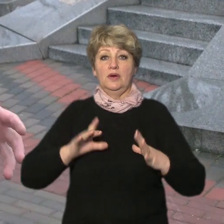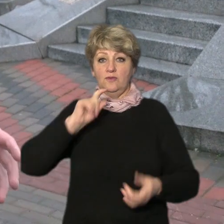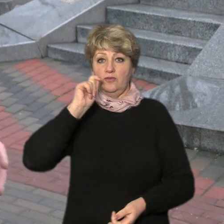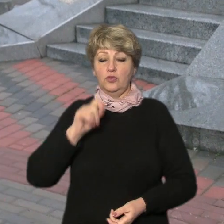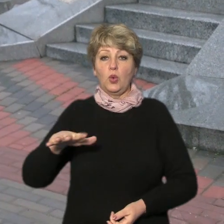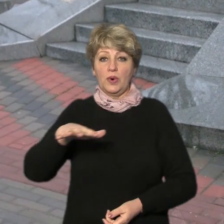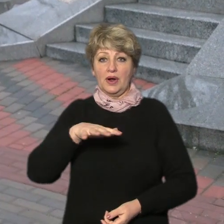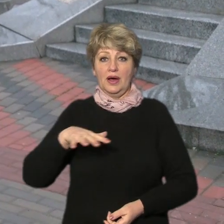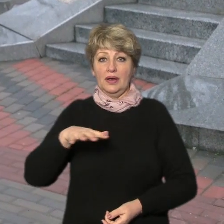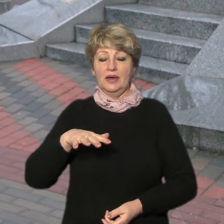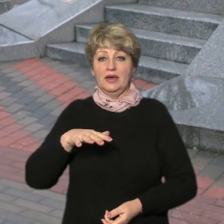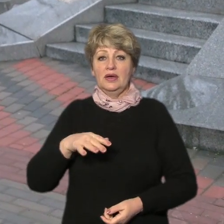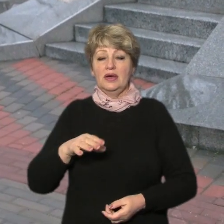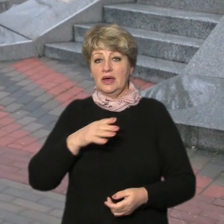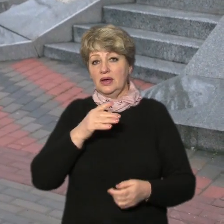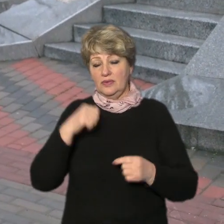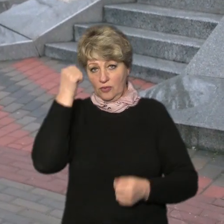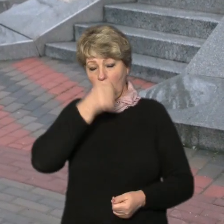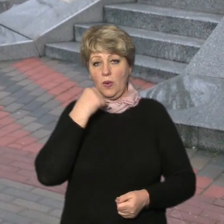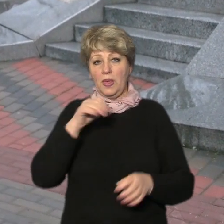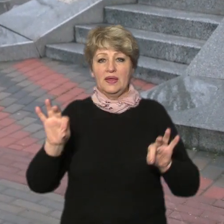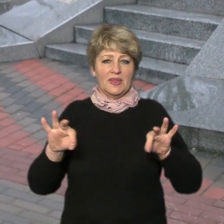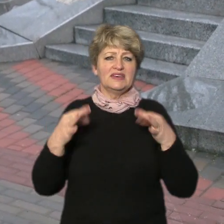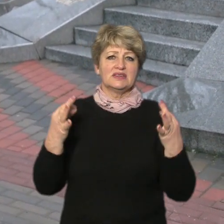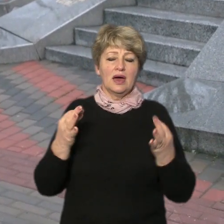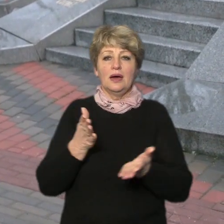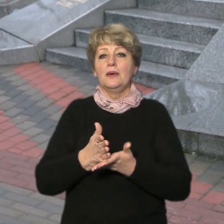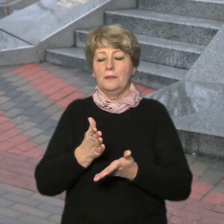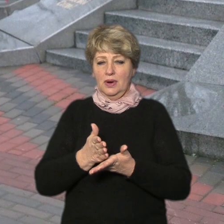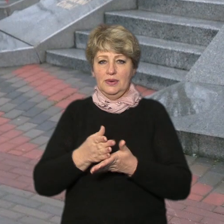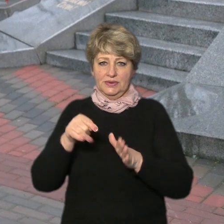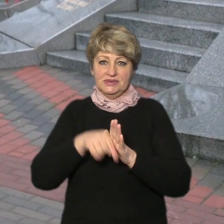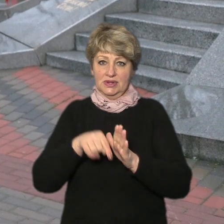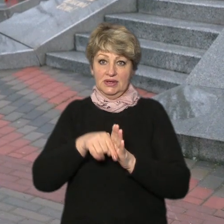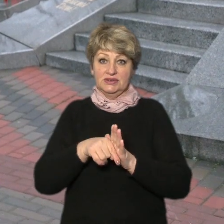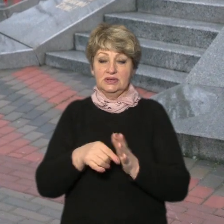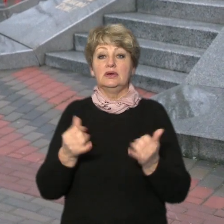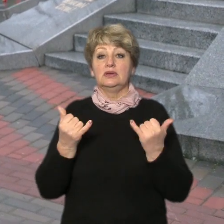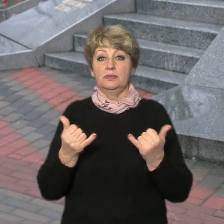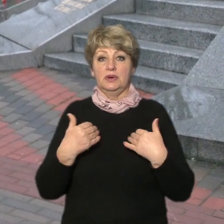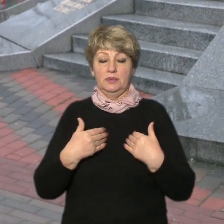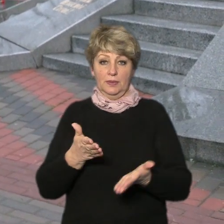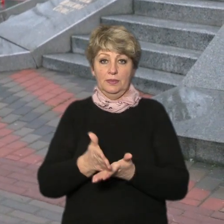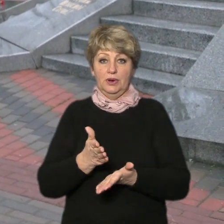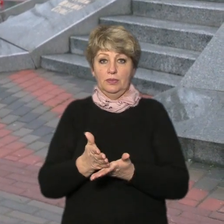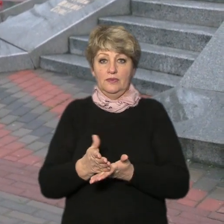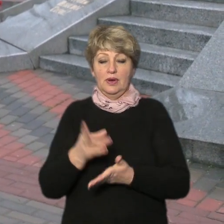новітньої незалежності та всі інші вони мають значення і тепер ми перебуваємо на